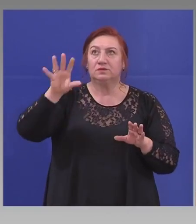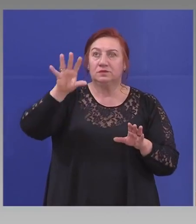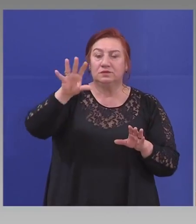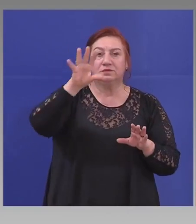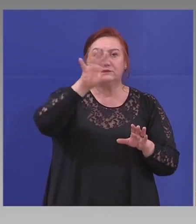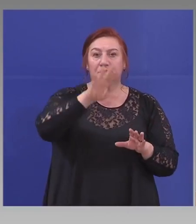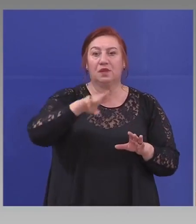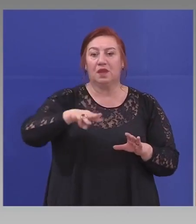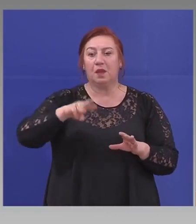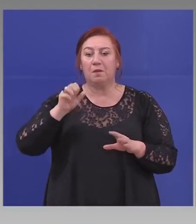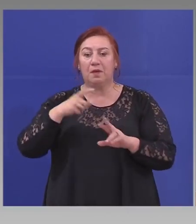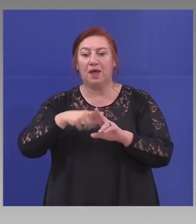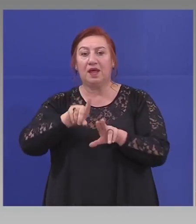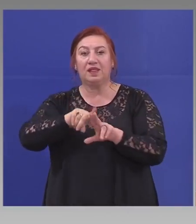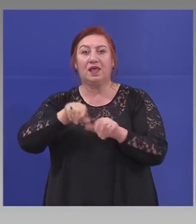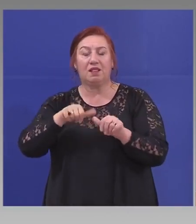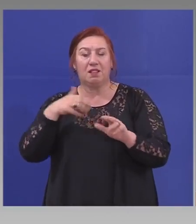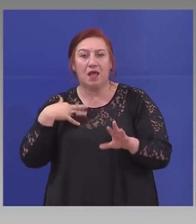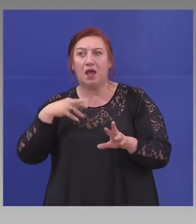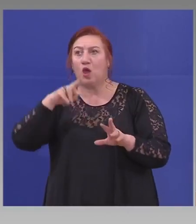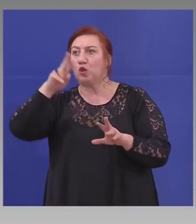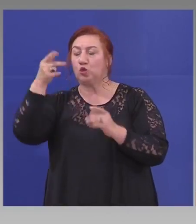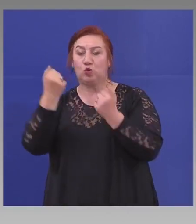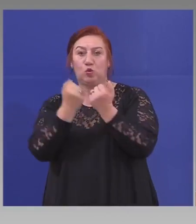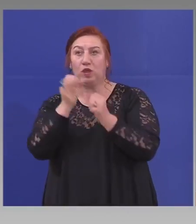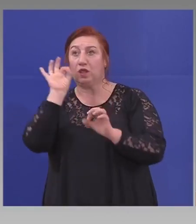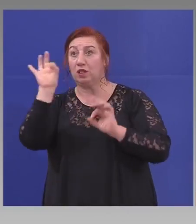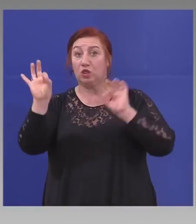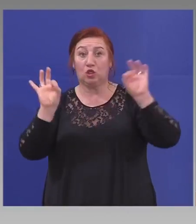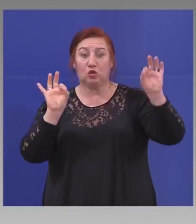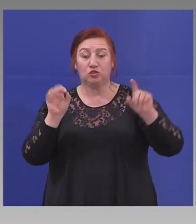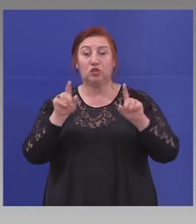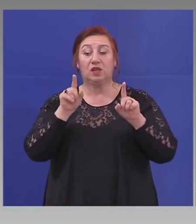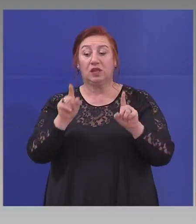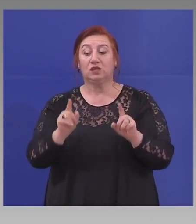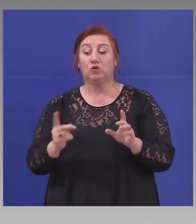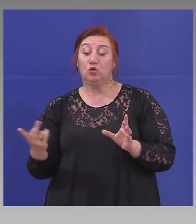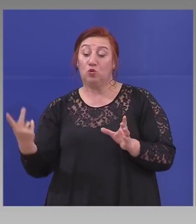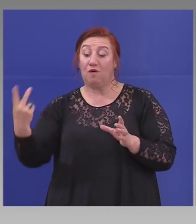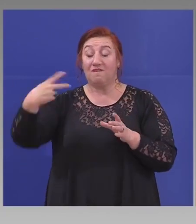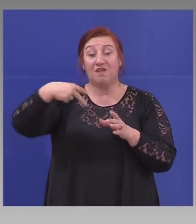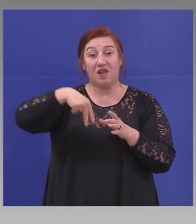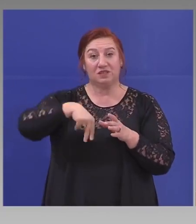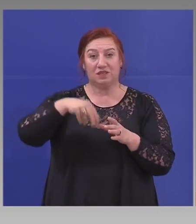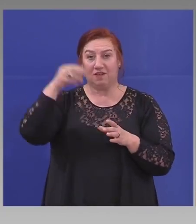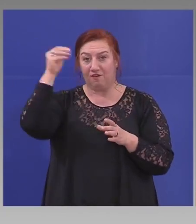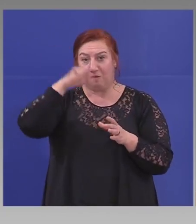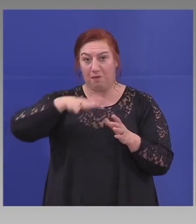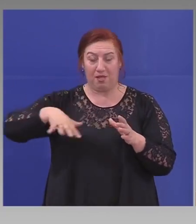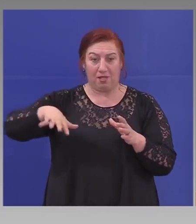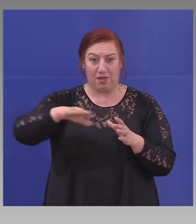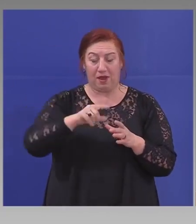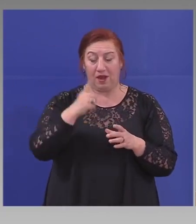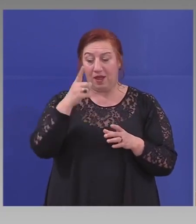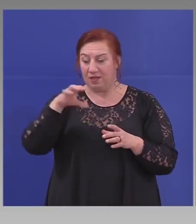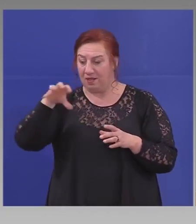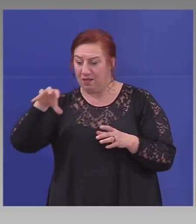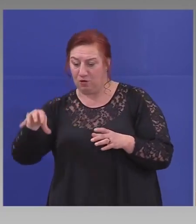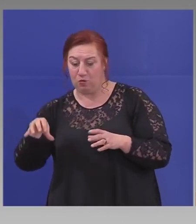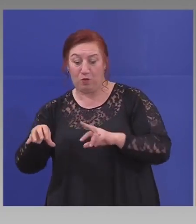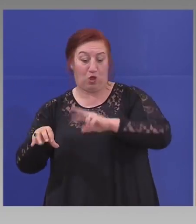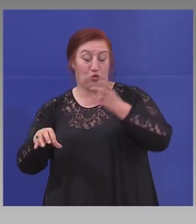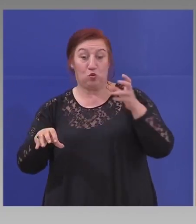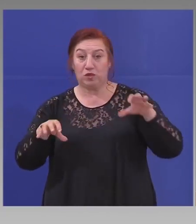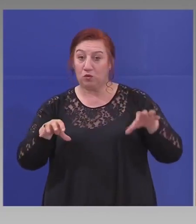Тези, които влезат в България, и от едната, и от другата група, ако не искат да понесат